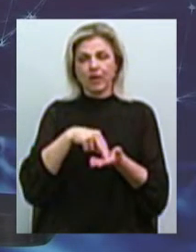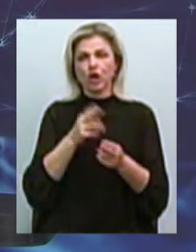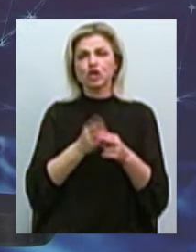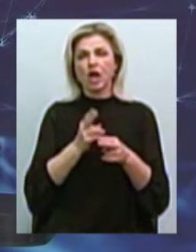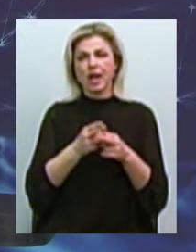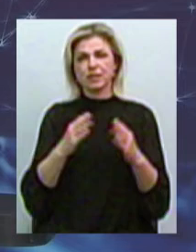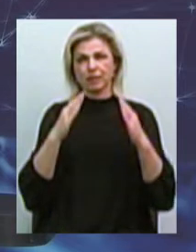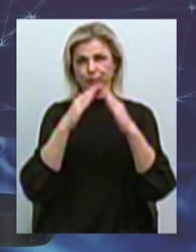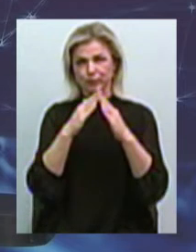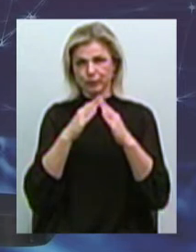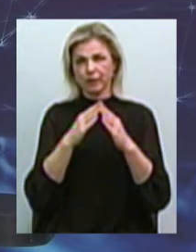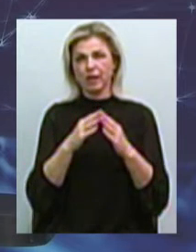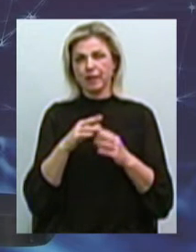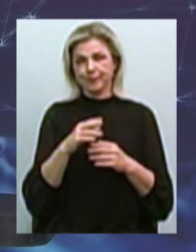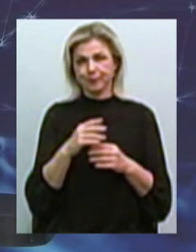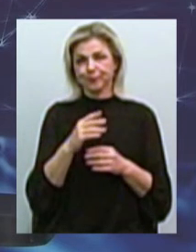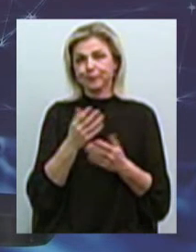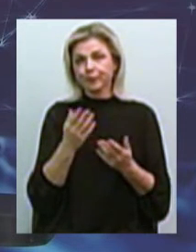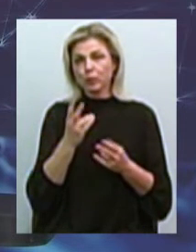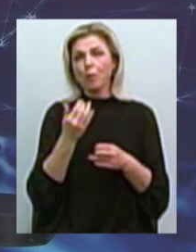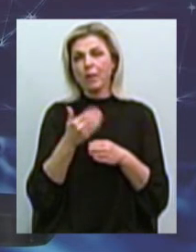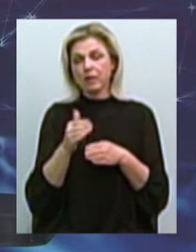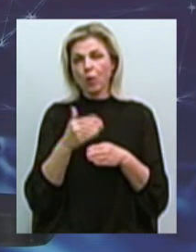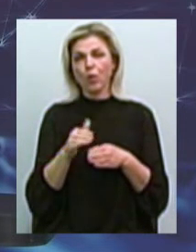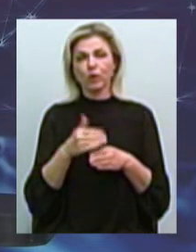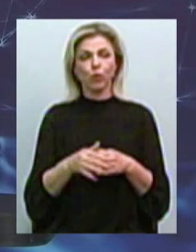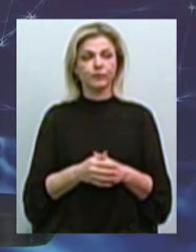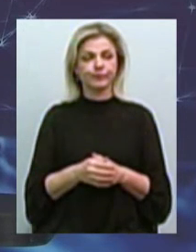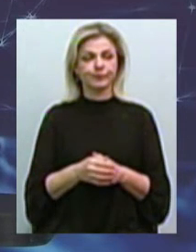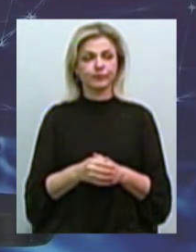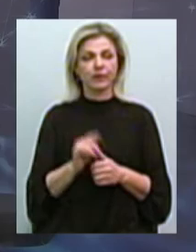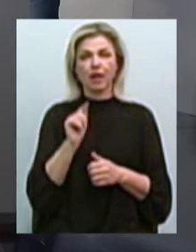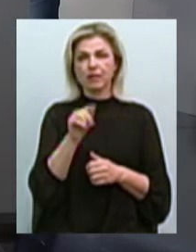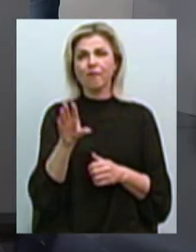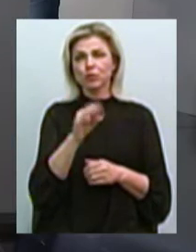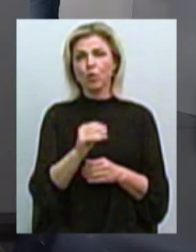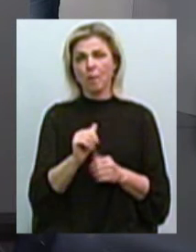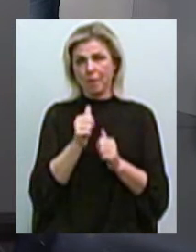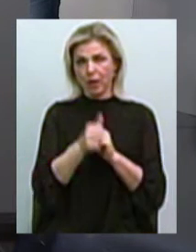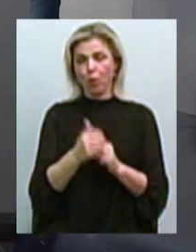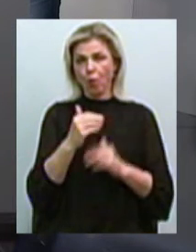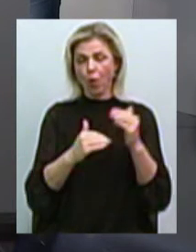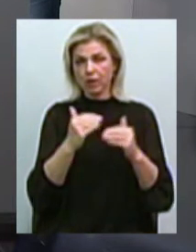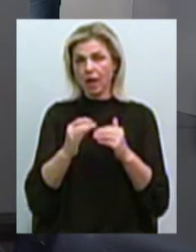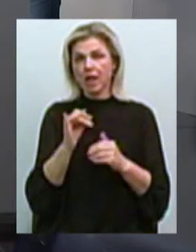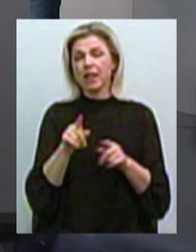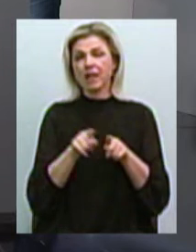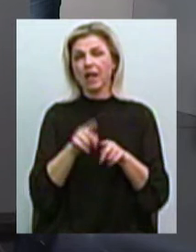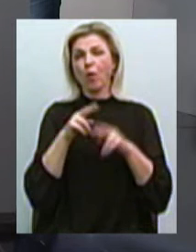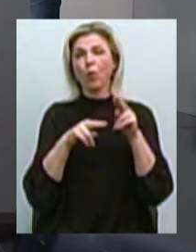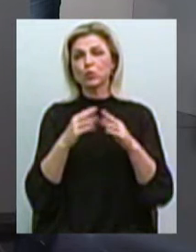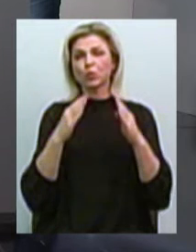якби не хотілося їх так називати. Але потихонечку, якби, там, все йдет вперед, і ці конструкції, вони вже, якби, і по